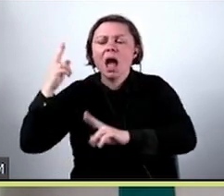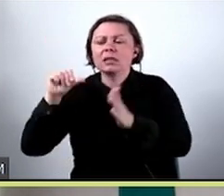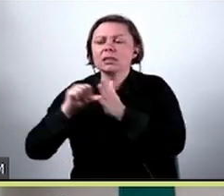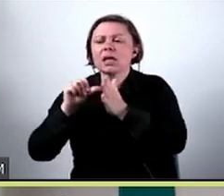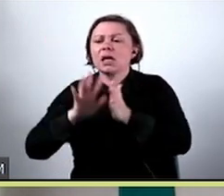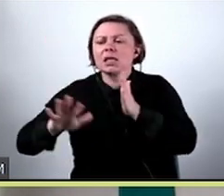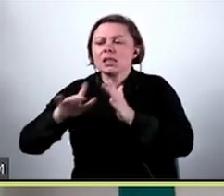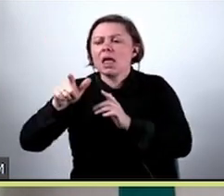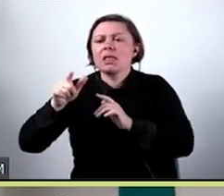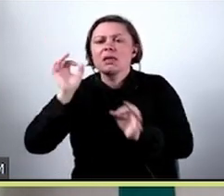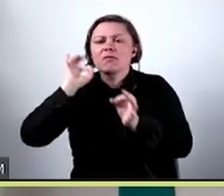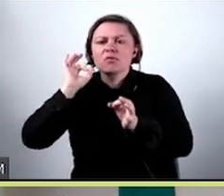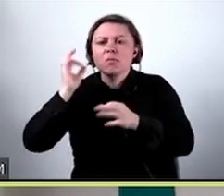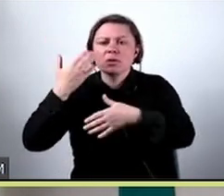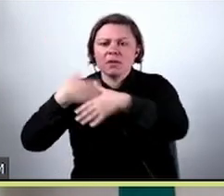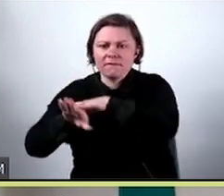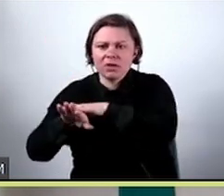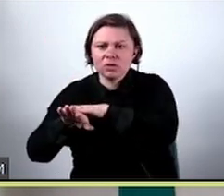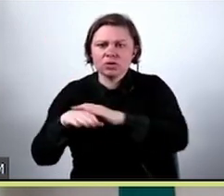dane wejściowe.